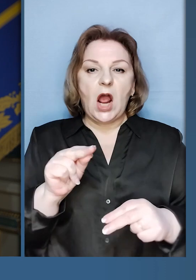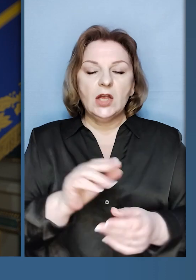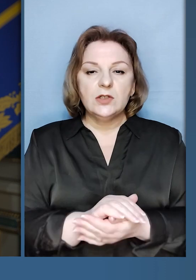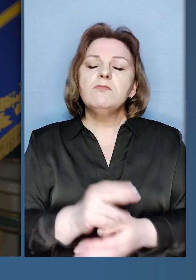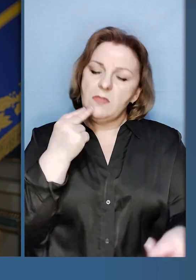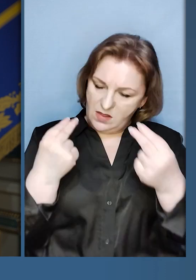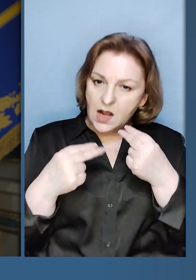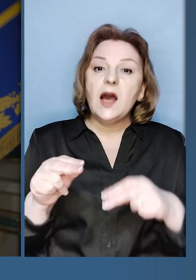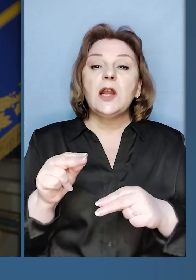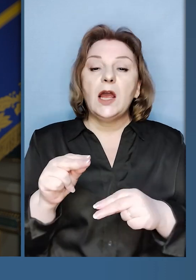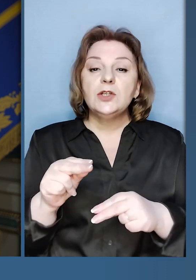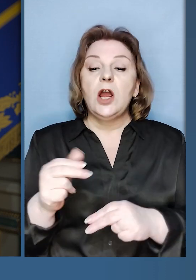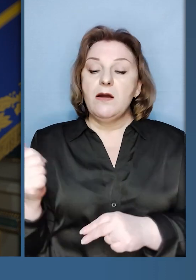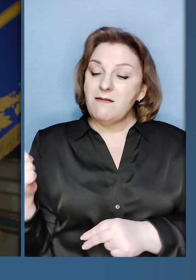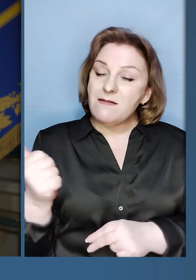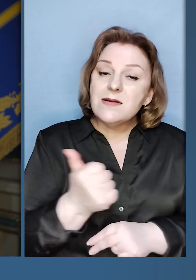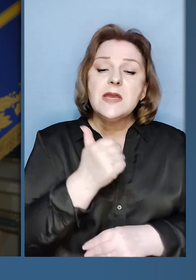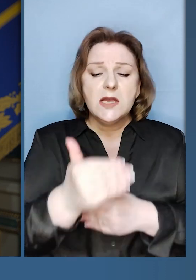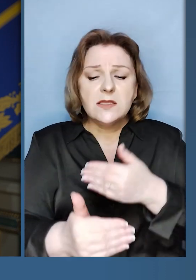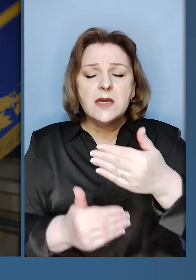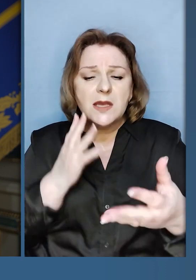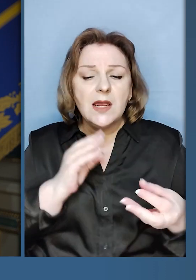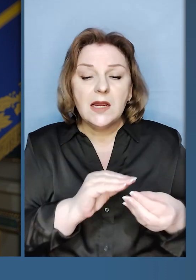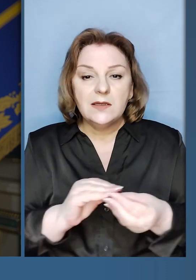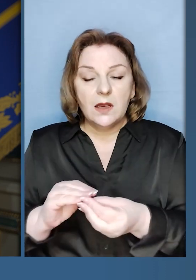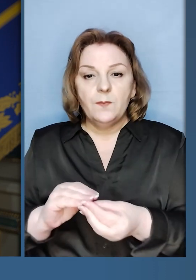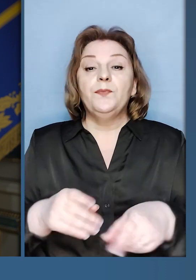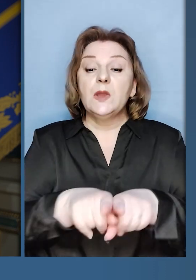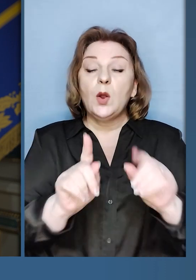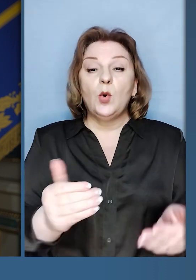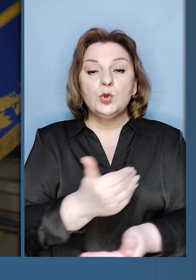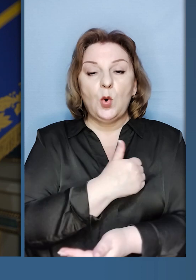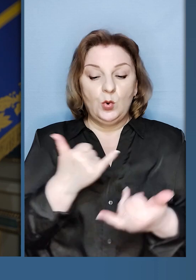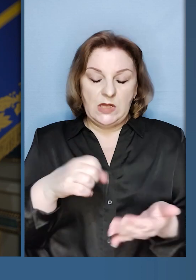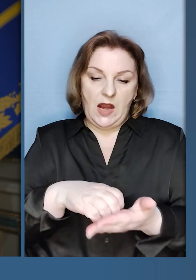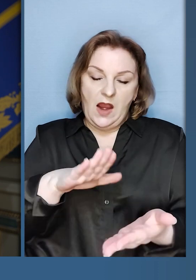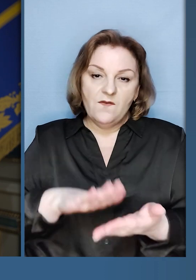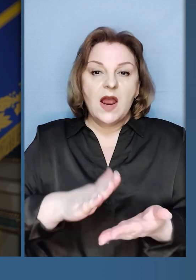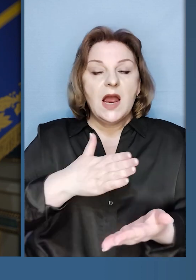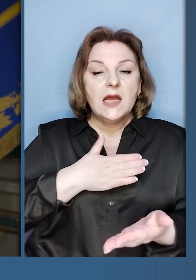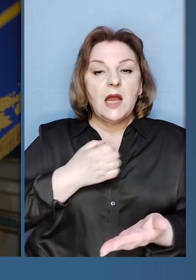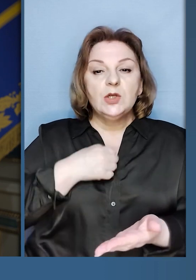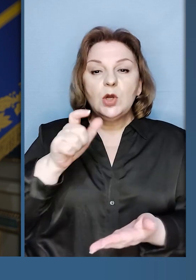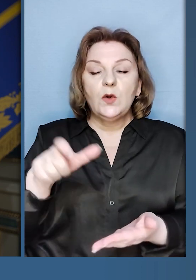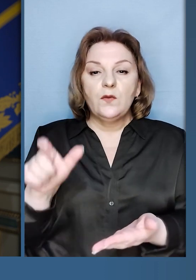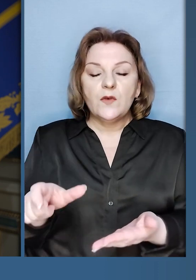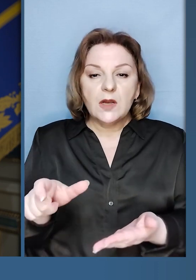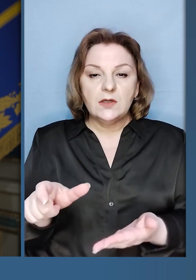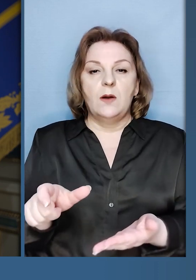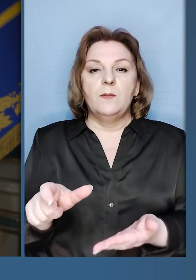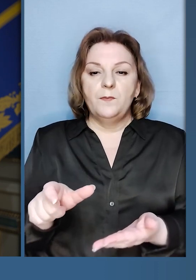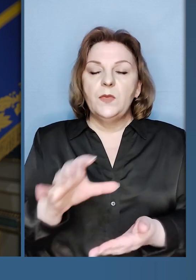що ви найкращі. Найкращі тиждень за тиждень. Також хочу сьогодні відзначити